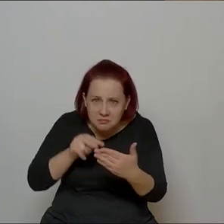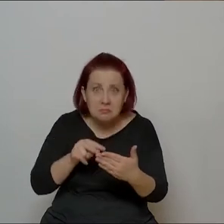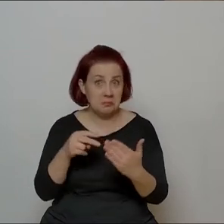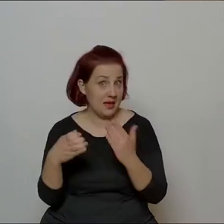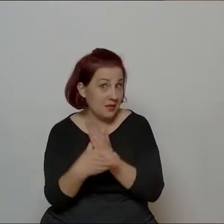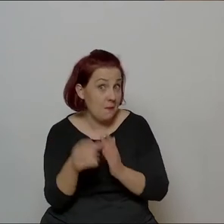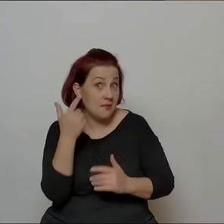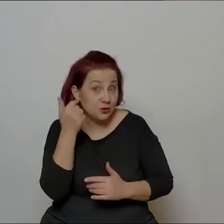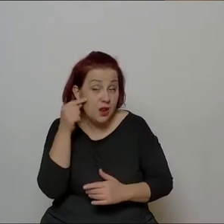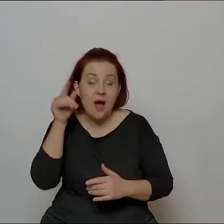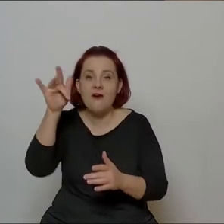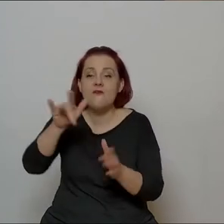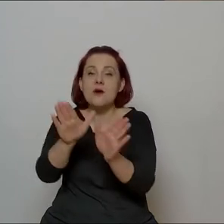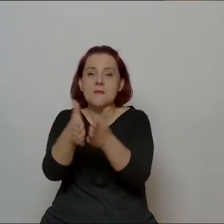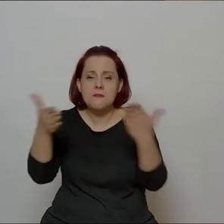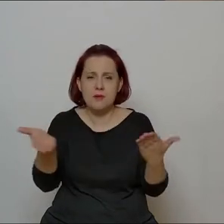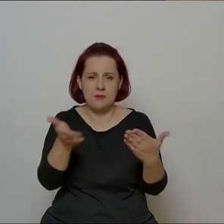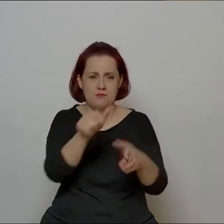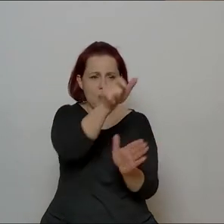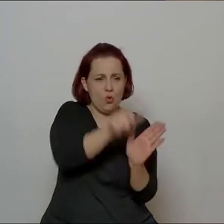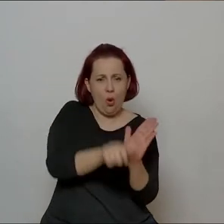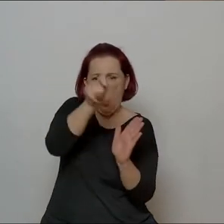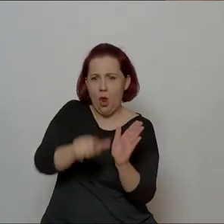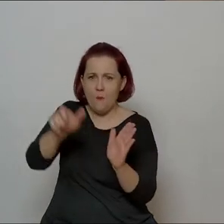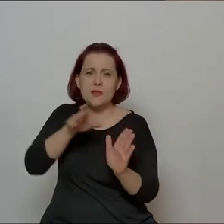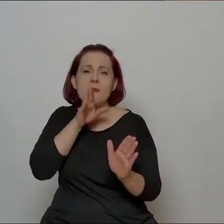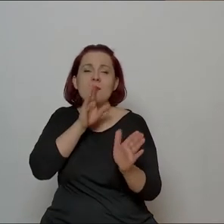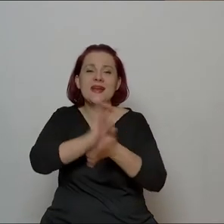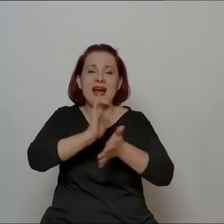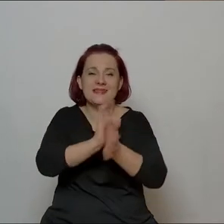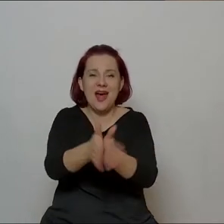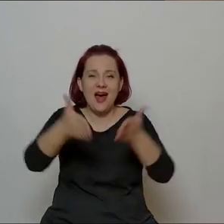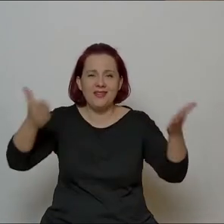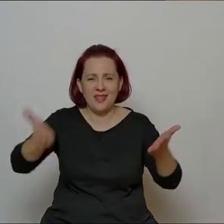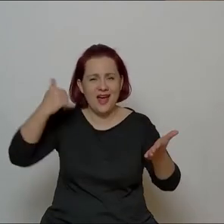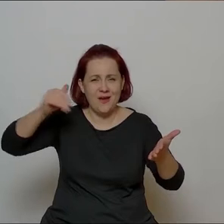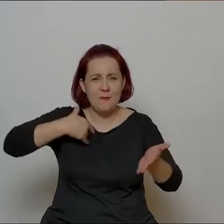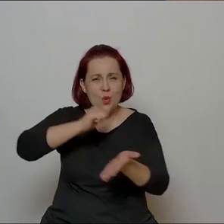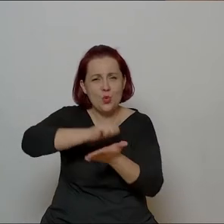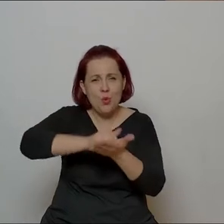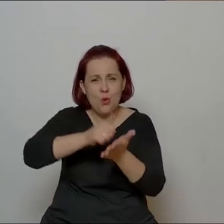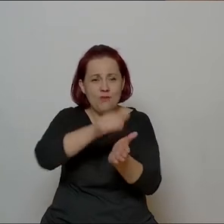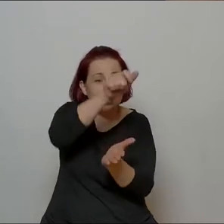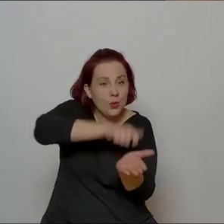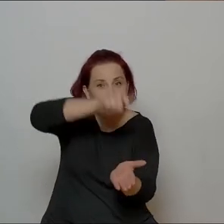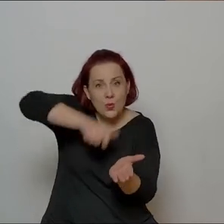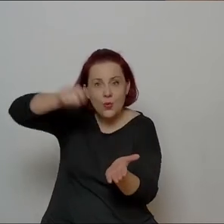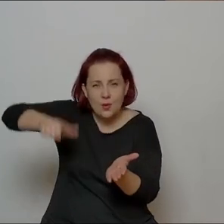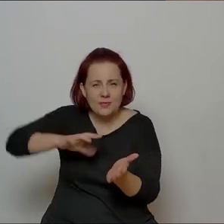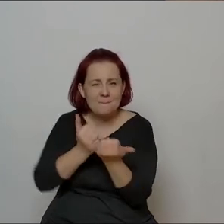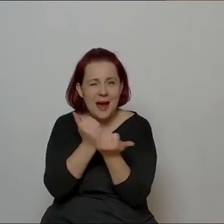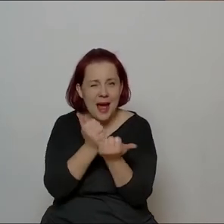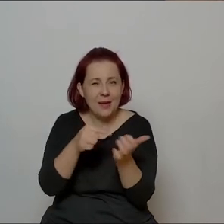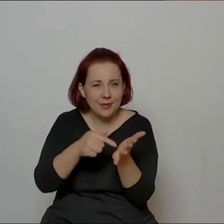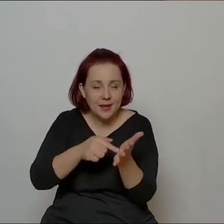ten tom w środku był podzielony na takie kolumny, jak gazetę się drukuje, jak to dawniej się go drukowało, gazety, te papierowe,